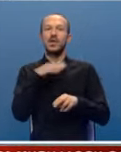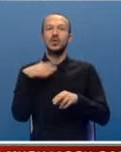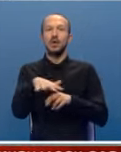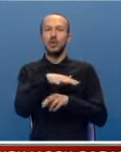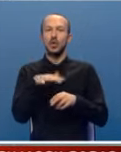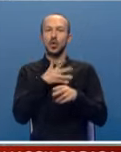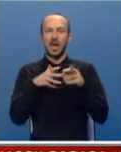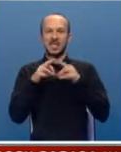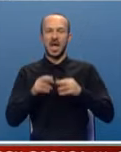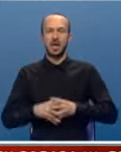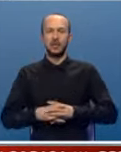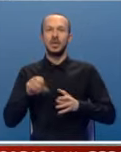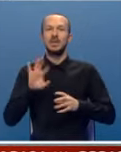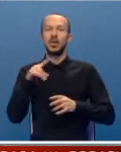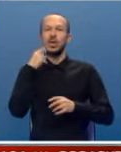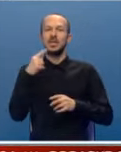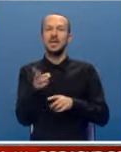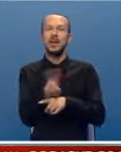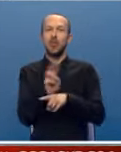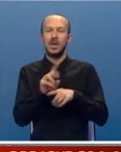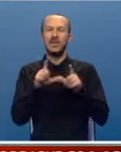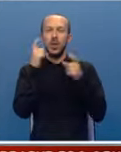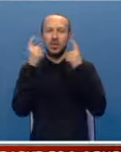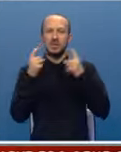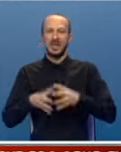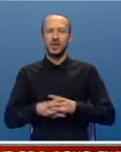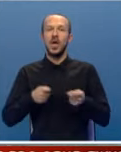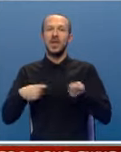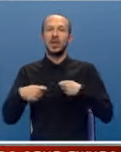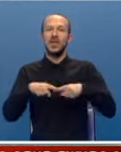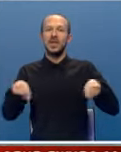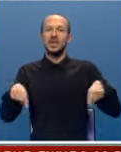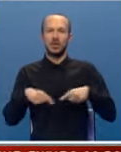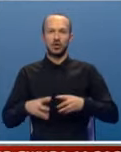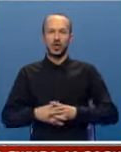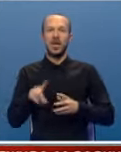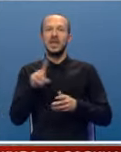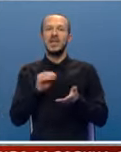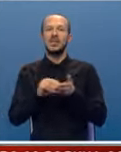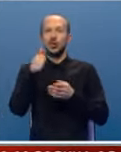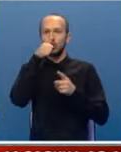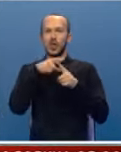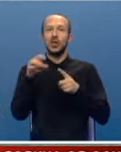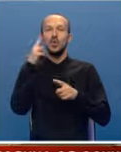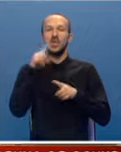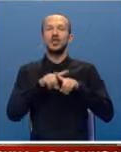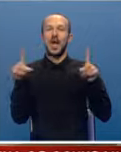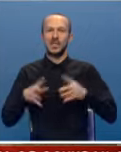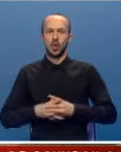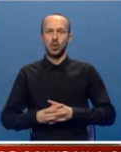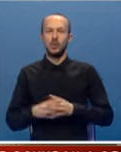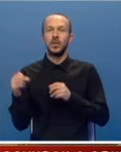prostora za, evo da se tako izrazi manipulaciju u smislu trgovanja zemljištem jer nije definisano što to znači razno.